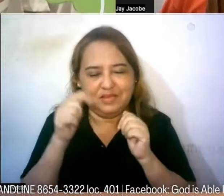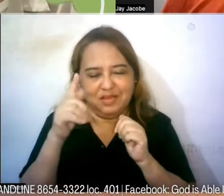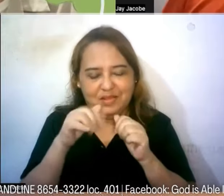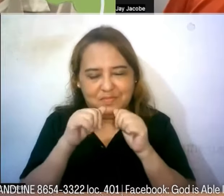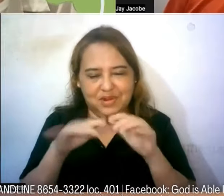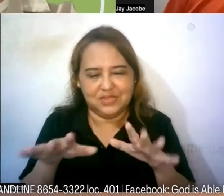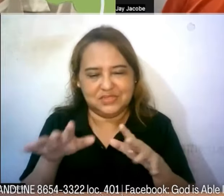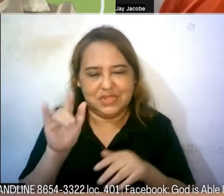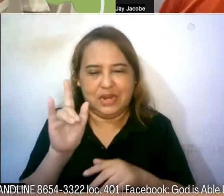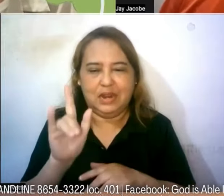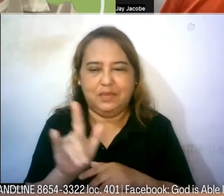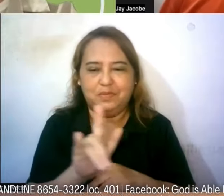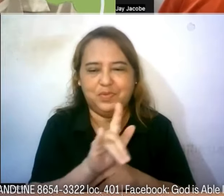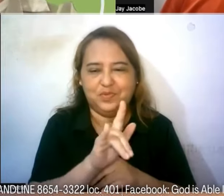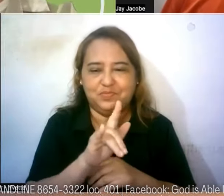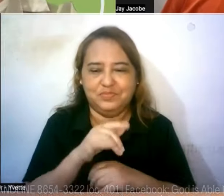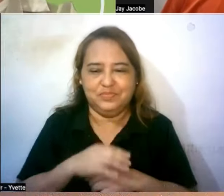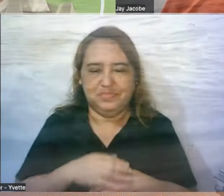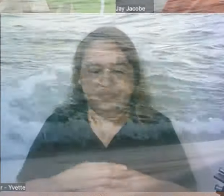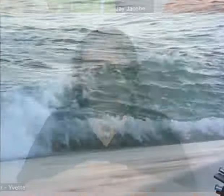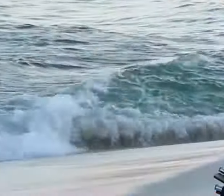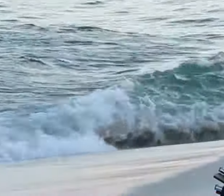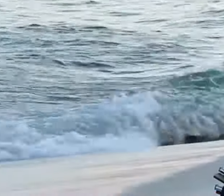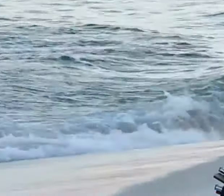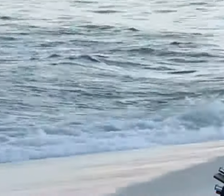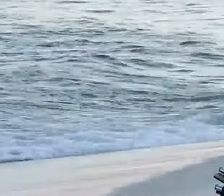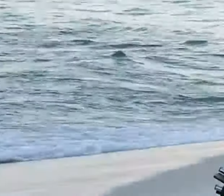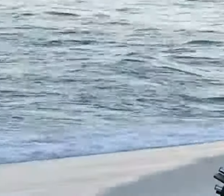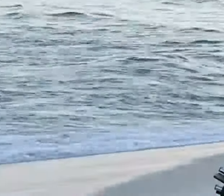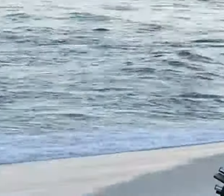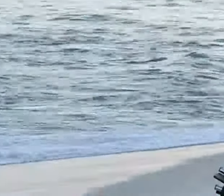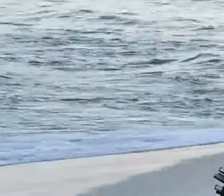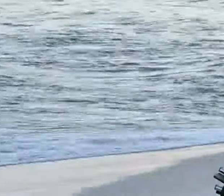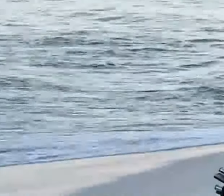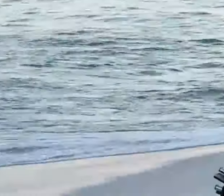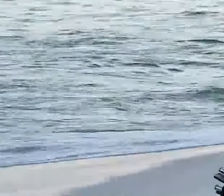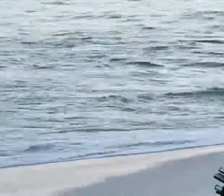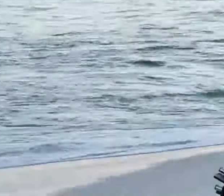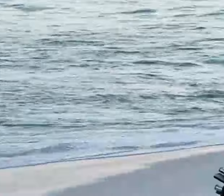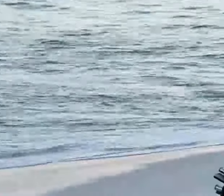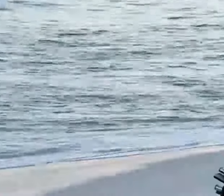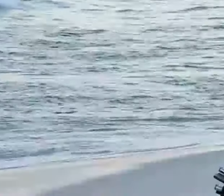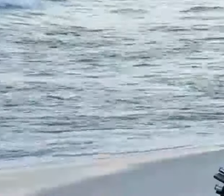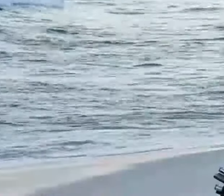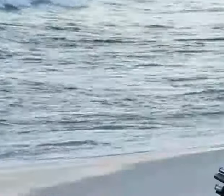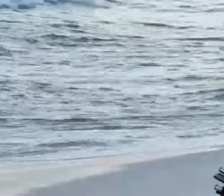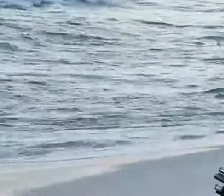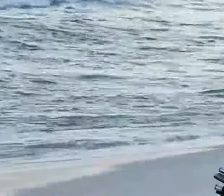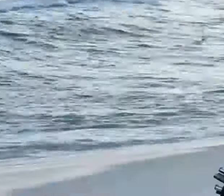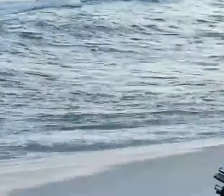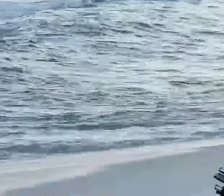namin kayo God is Able from disability to possibility